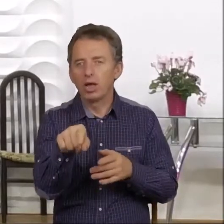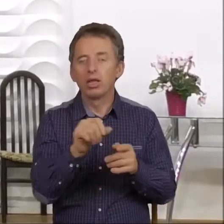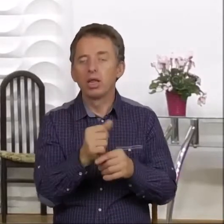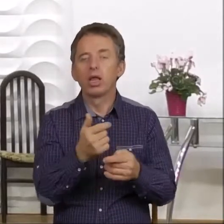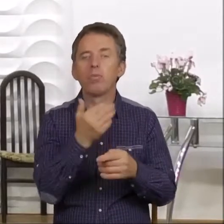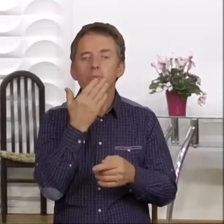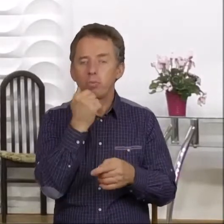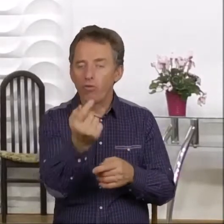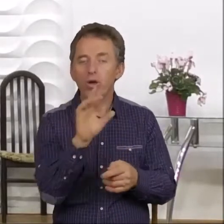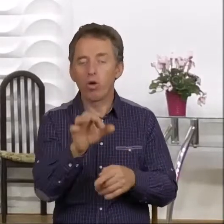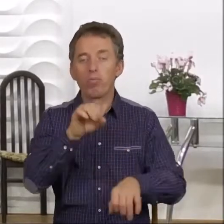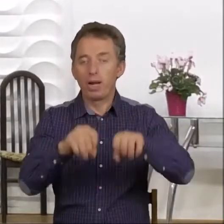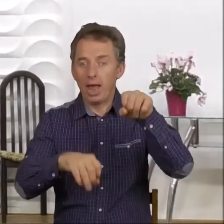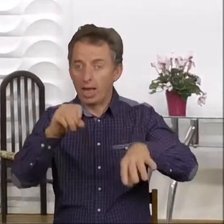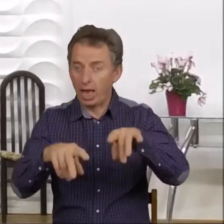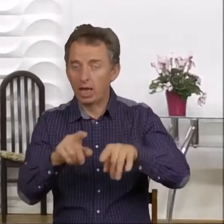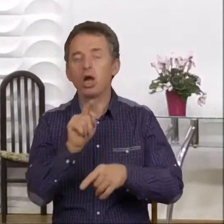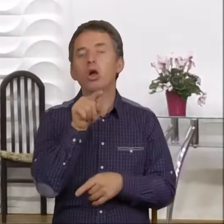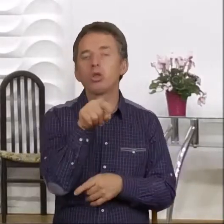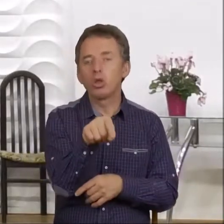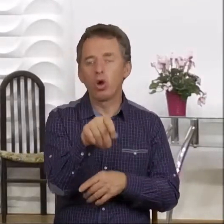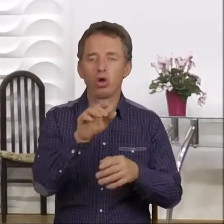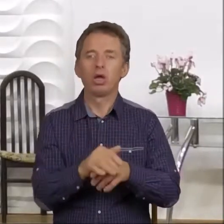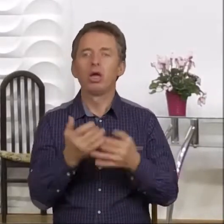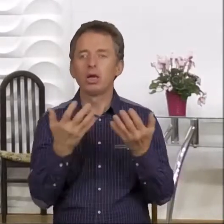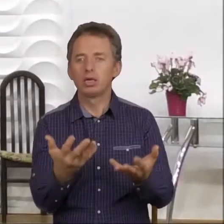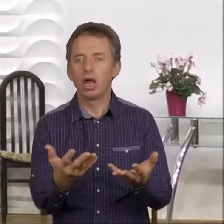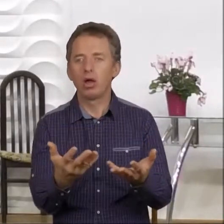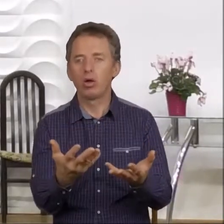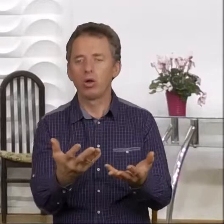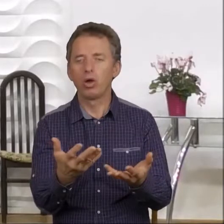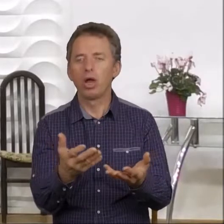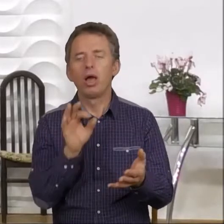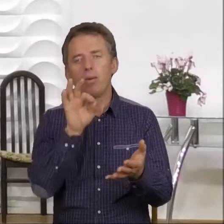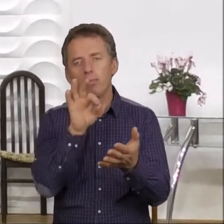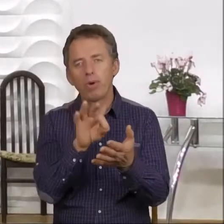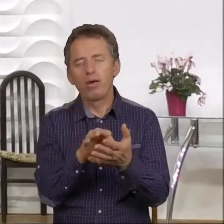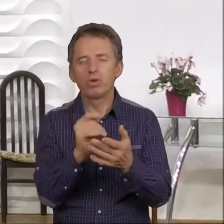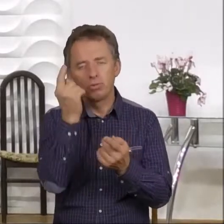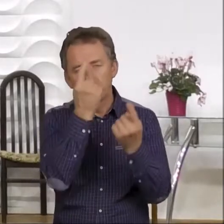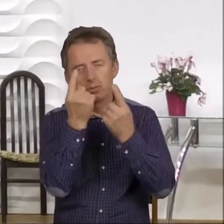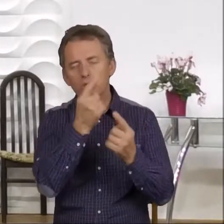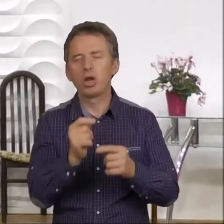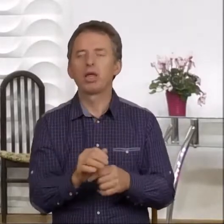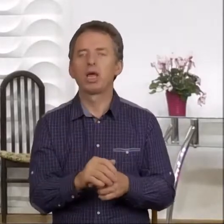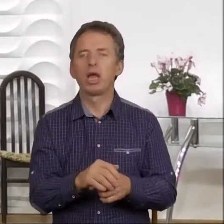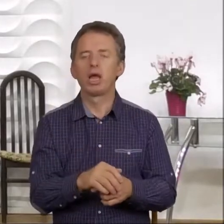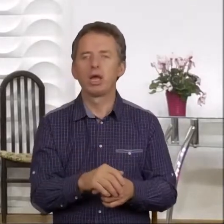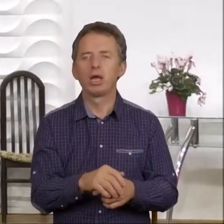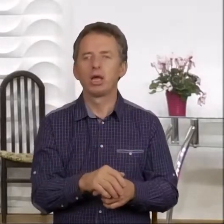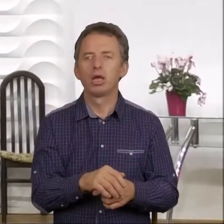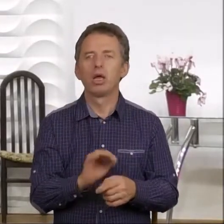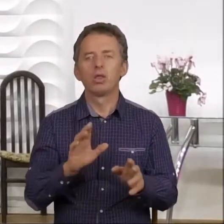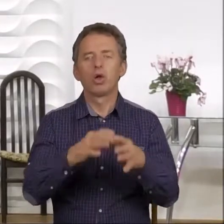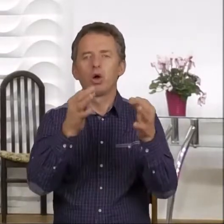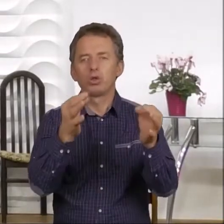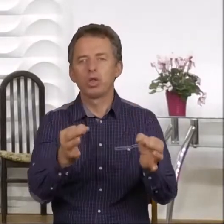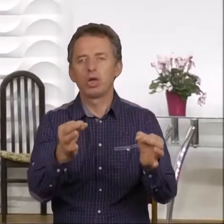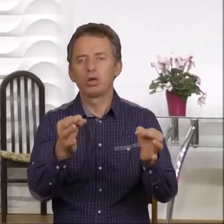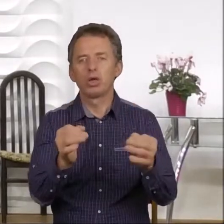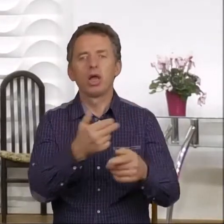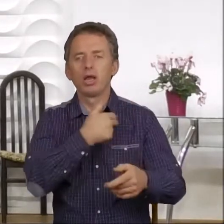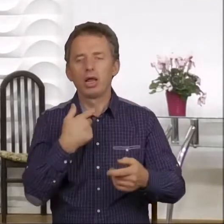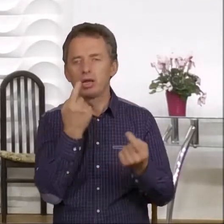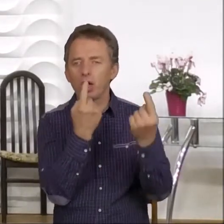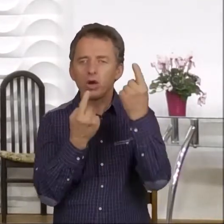plagach, to chciałbym pokusić się o pewną rekapitulację dotychczasowych naszych